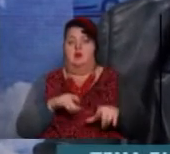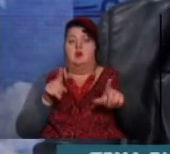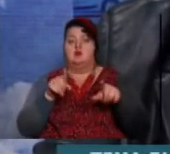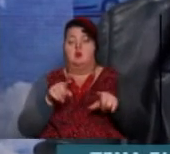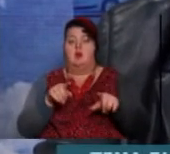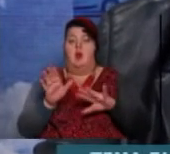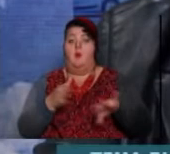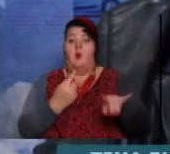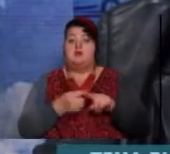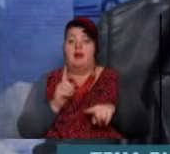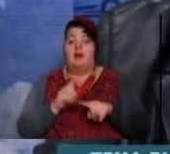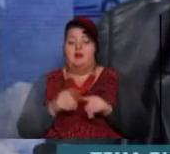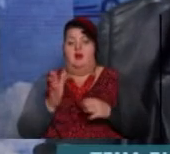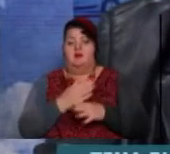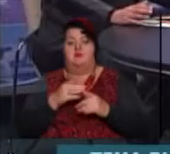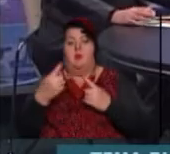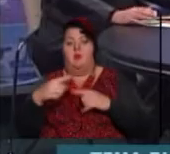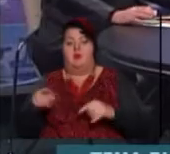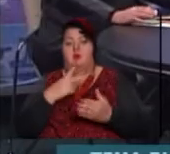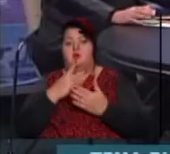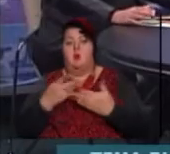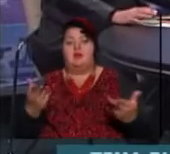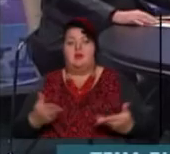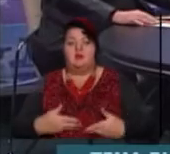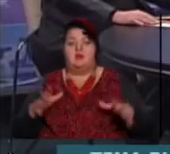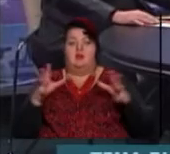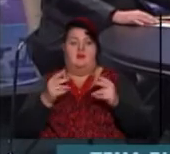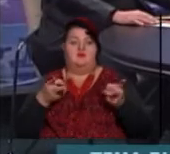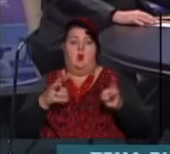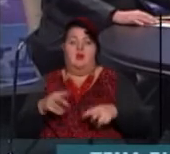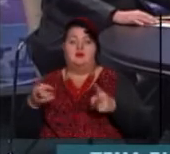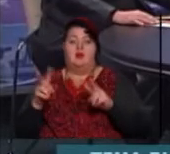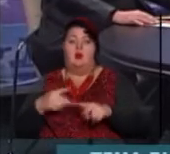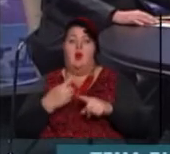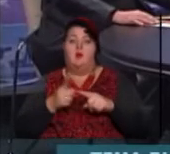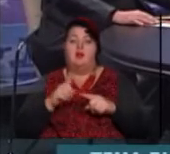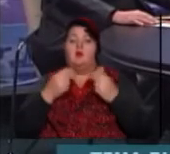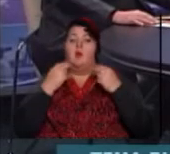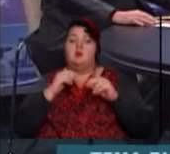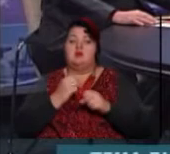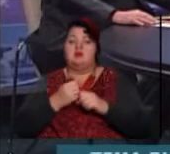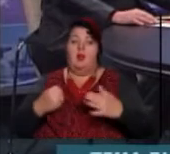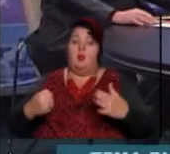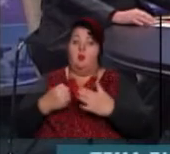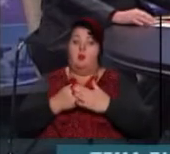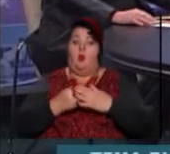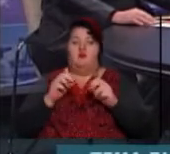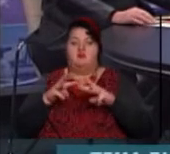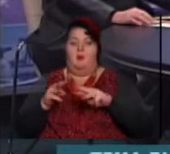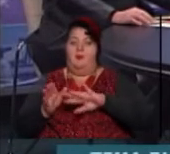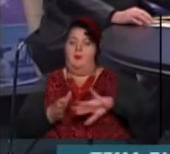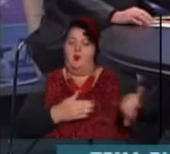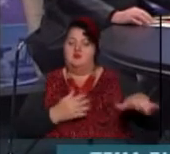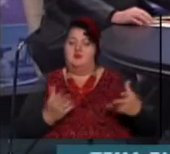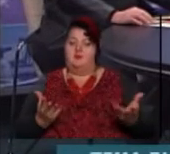після цього зовсім по-другому дивляться на життя, на все інше. Тому краще це зробити до, ніж після. Артемас